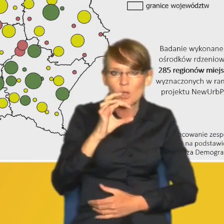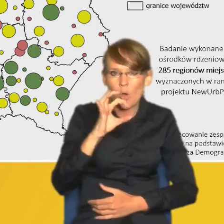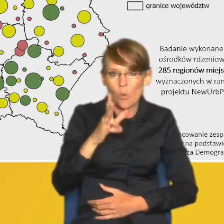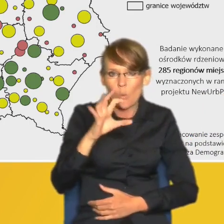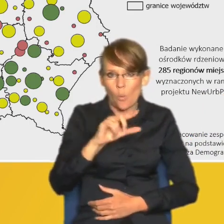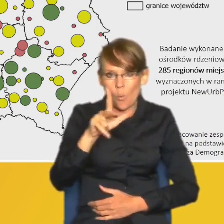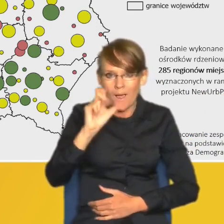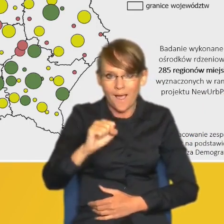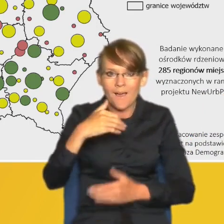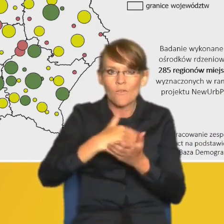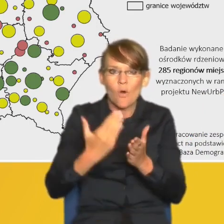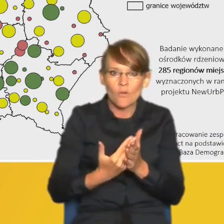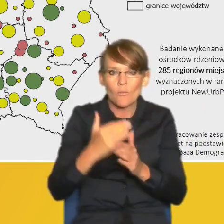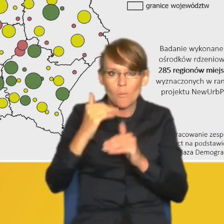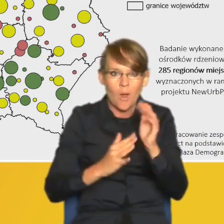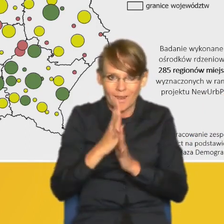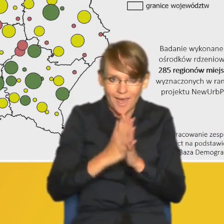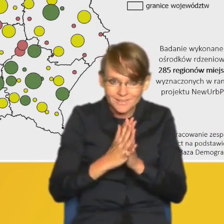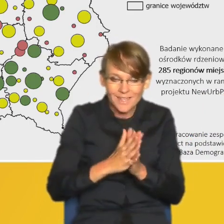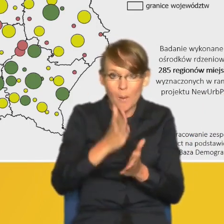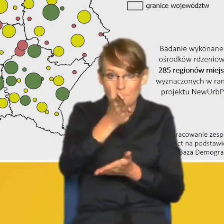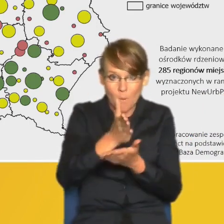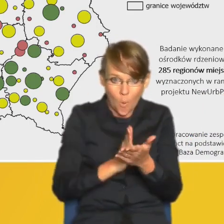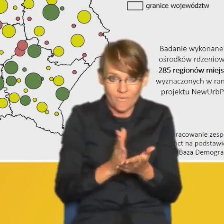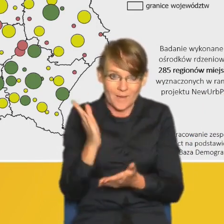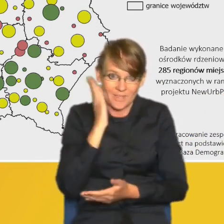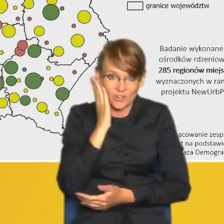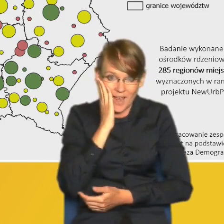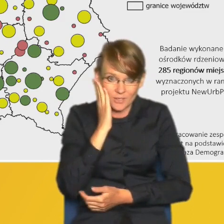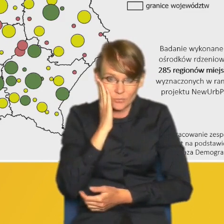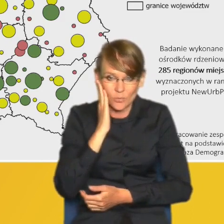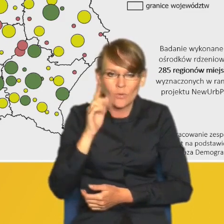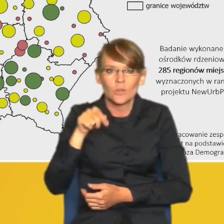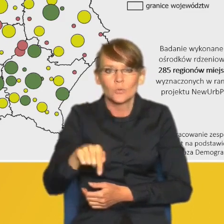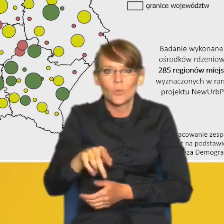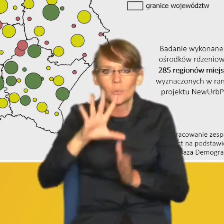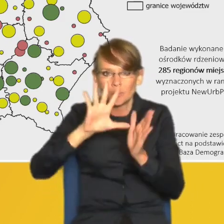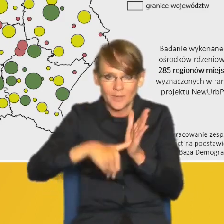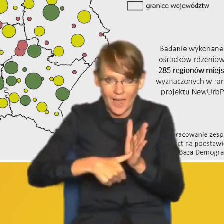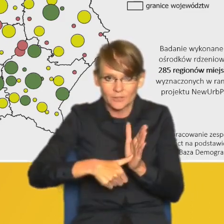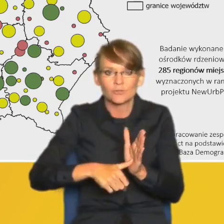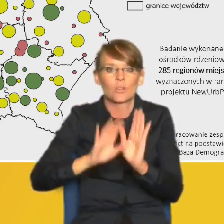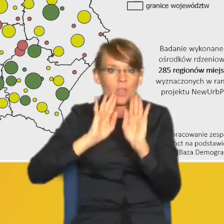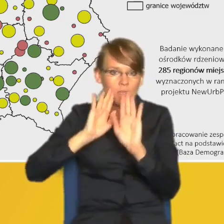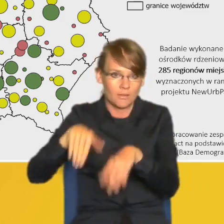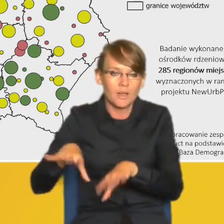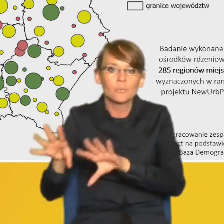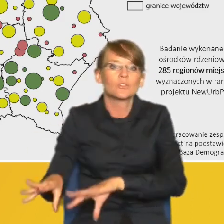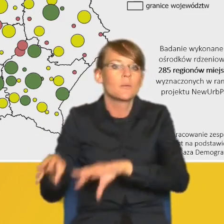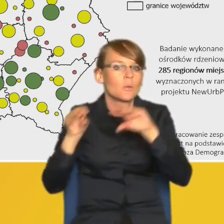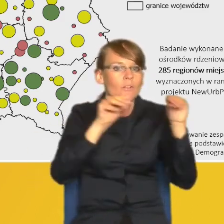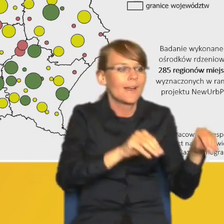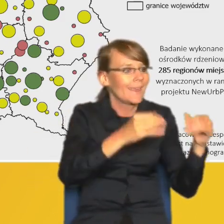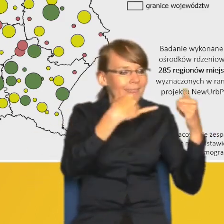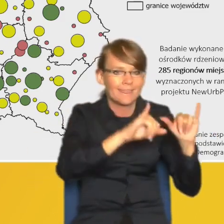województwie podlaskim, gdzie prawie połowa mieszkańców, którzy opuścili miasto, przeprowadziła się do innych miast